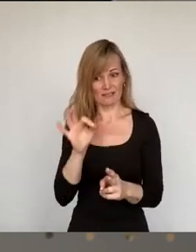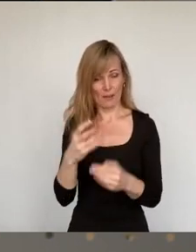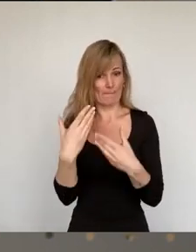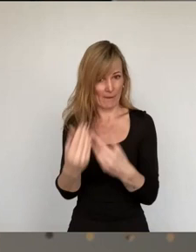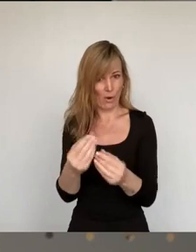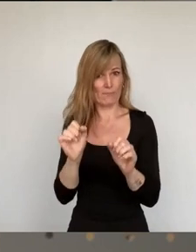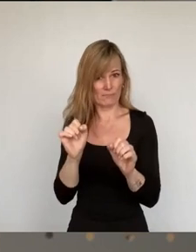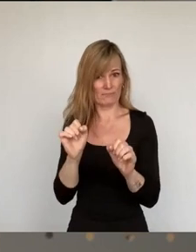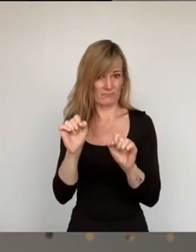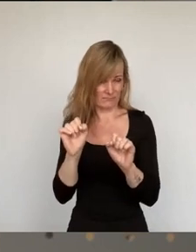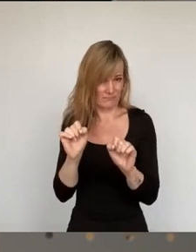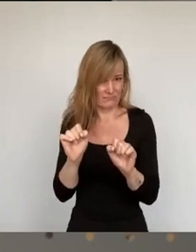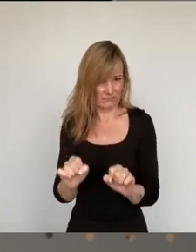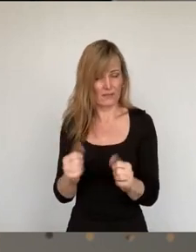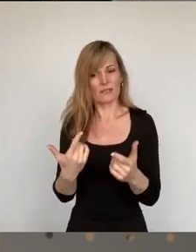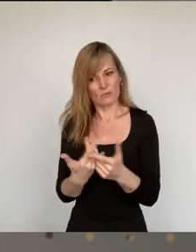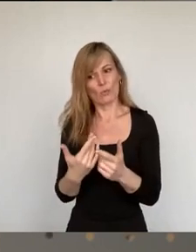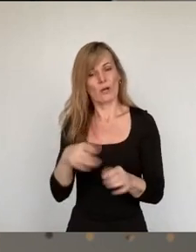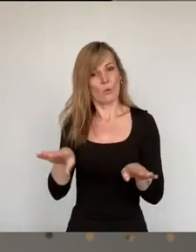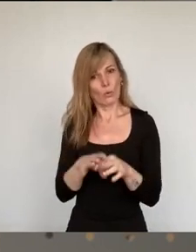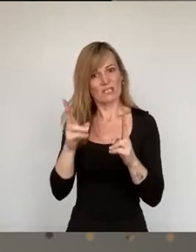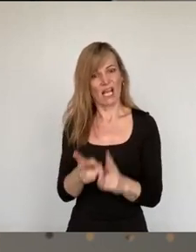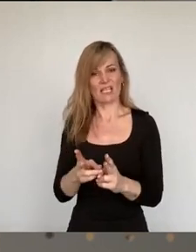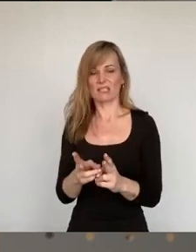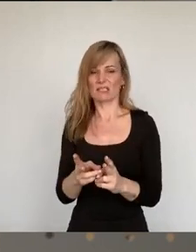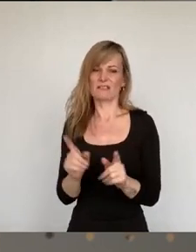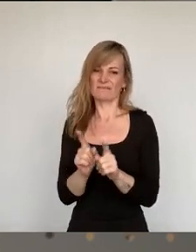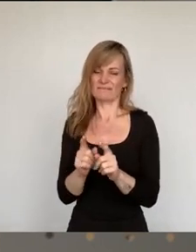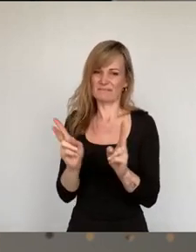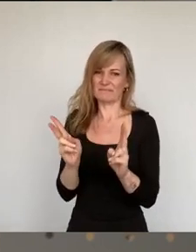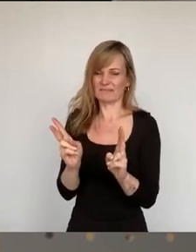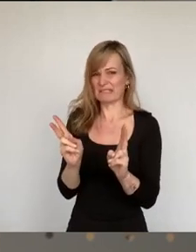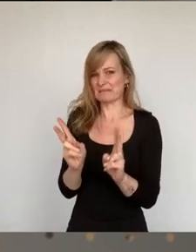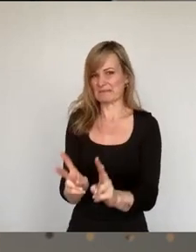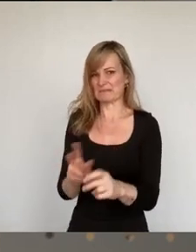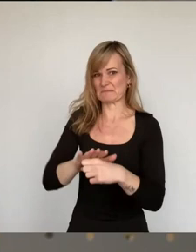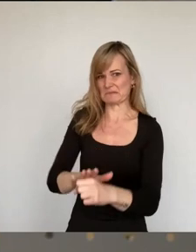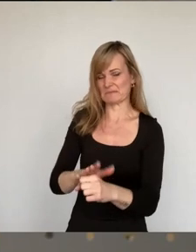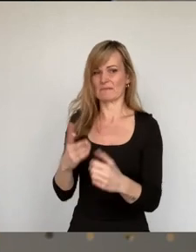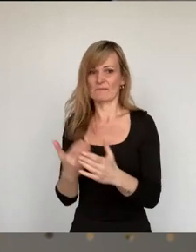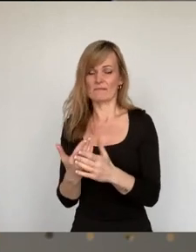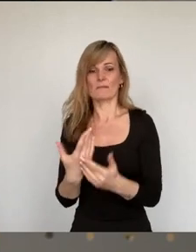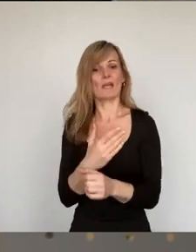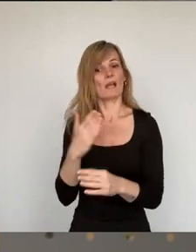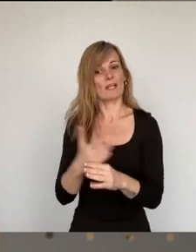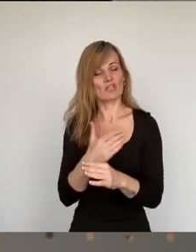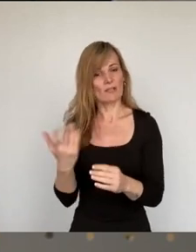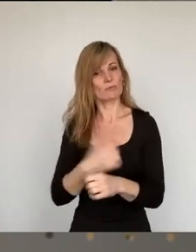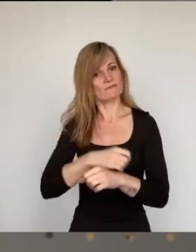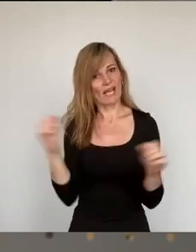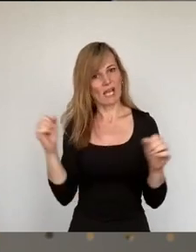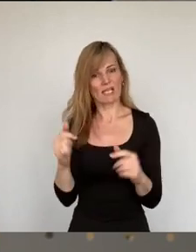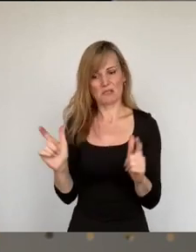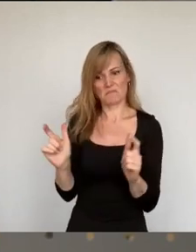verwehrt und sie werden massiv in ihrer Entscheidungsfreiheit eingeschränkt. Asylsuchenden steht